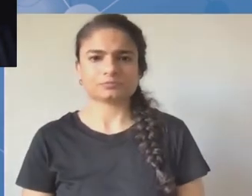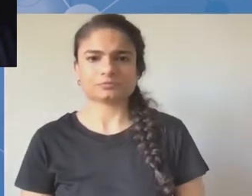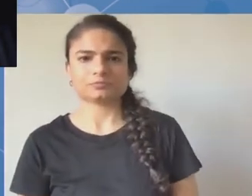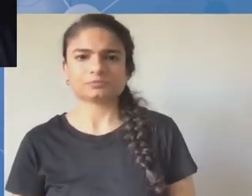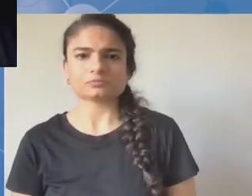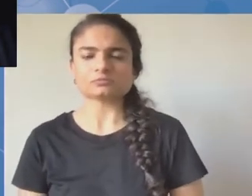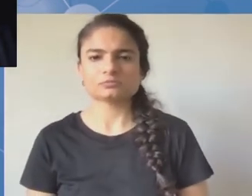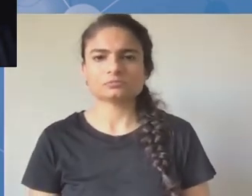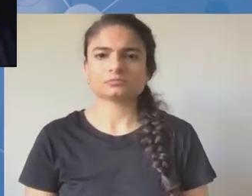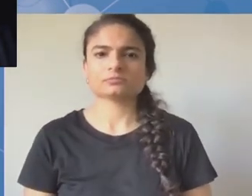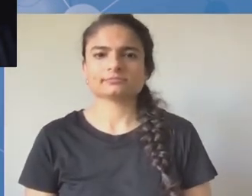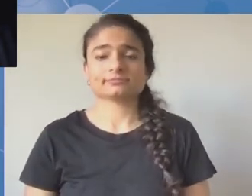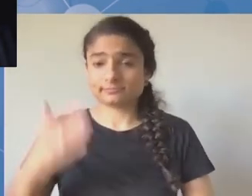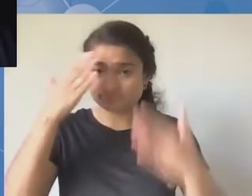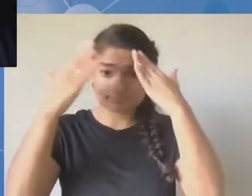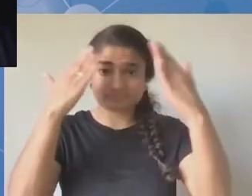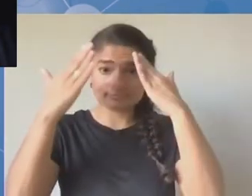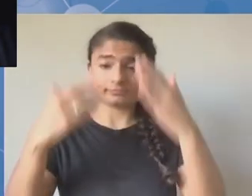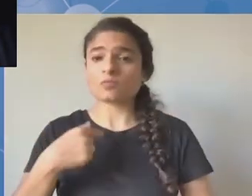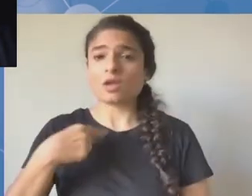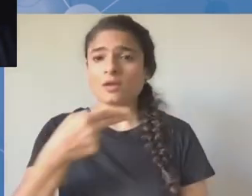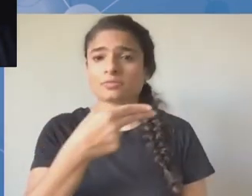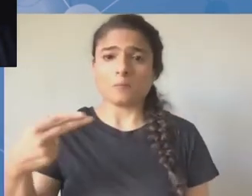Nazywam się Naza Nikolas, pochodzę z Tanzanii.